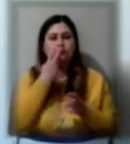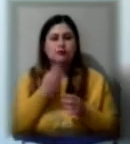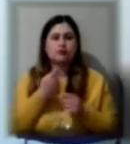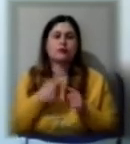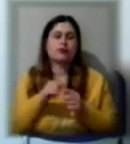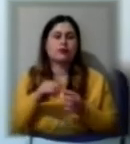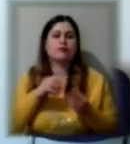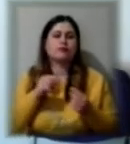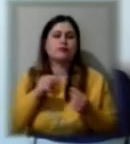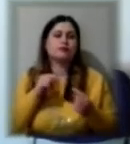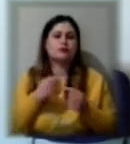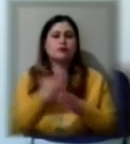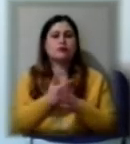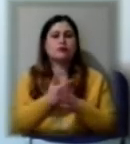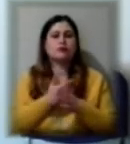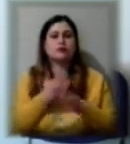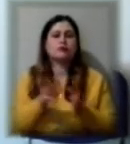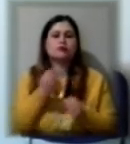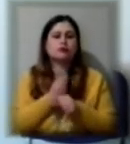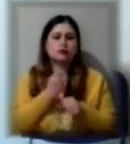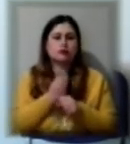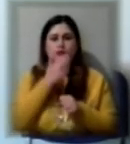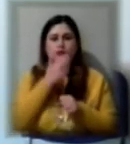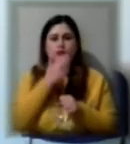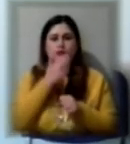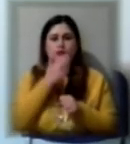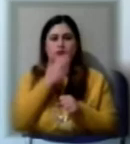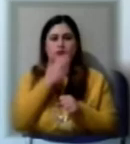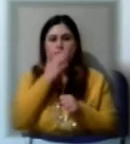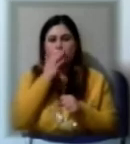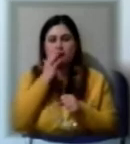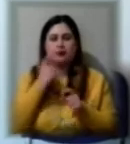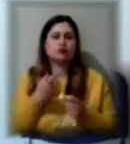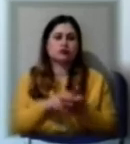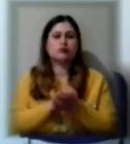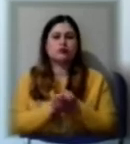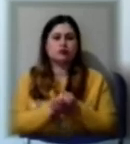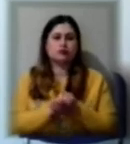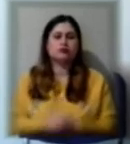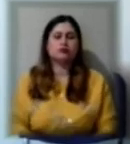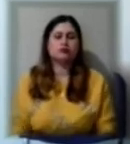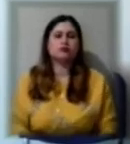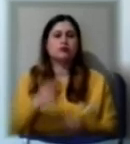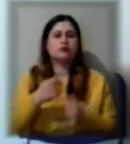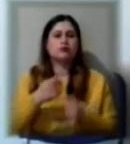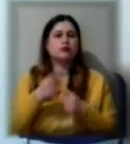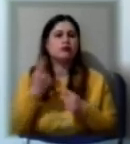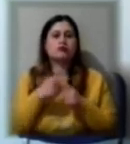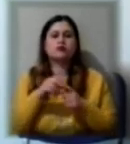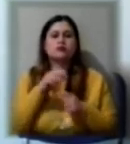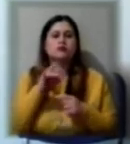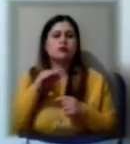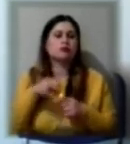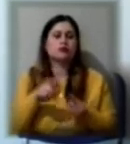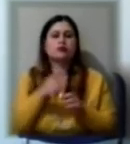спільно робити. І дружба така тісна вже з'явилася. І жодних тепер стереотипів, як то кажуть, ой, то ром чи